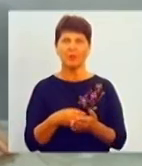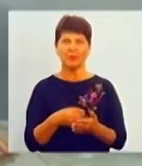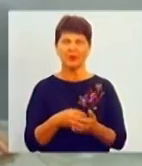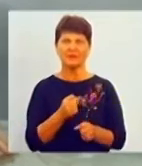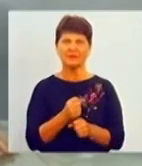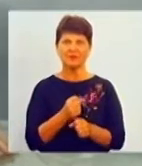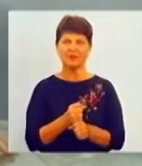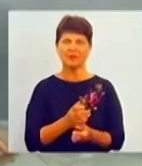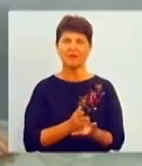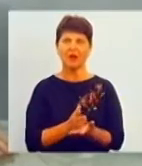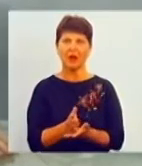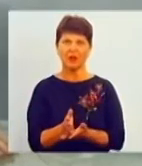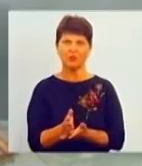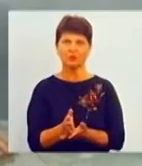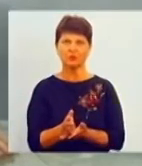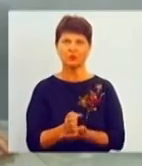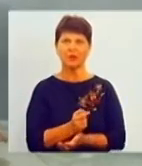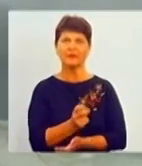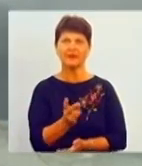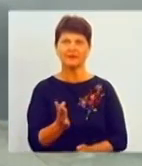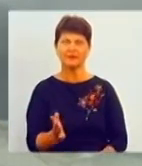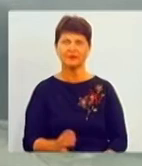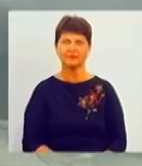настільки...